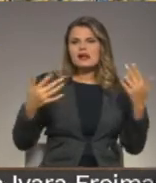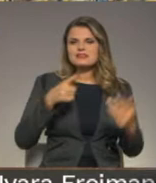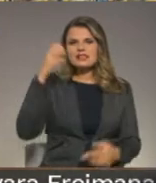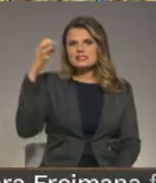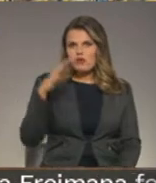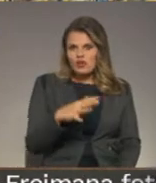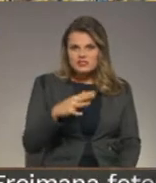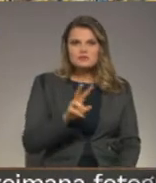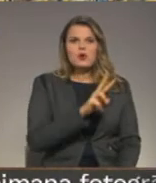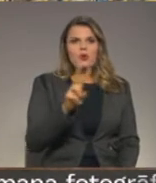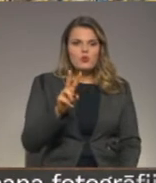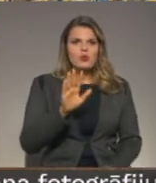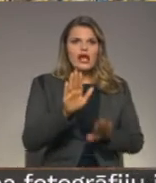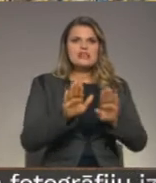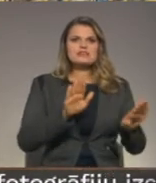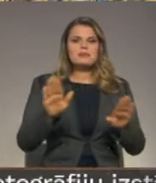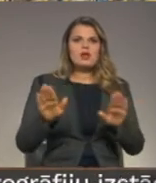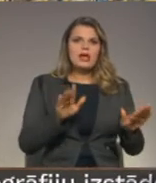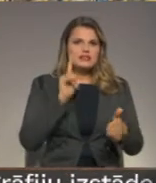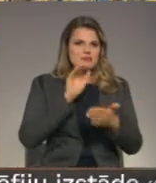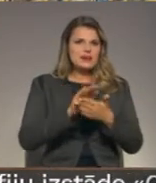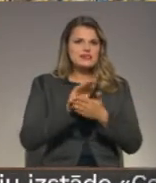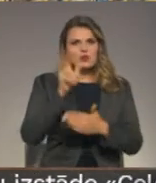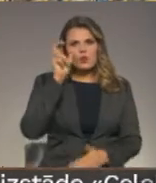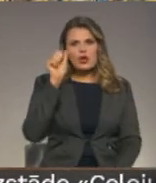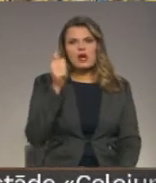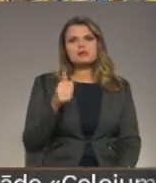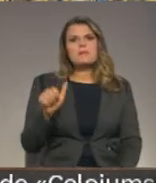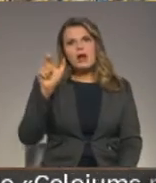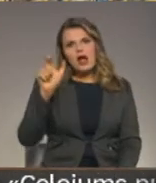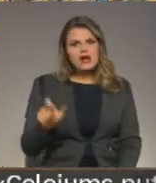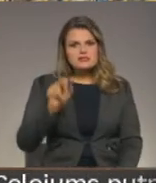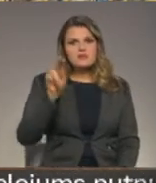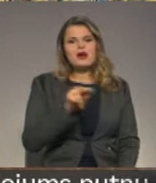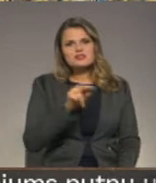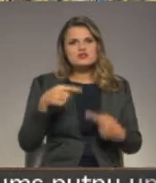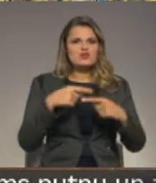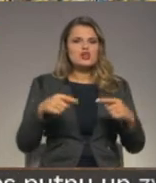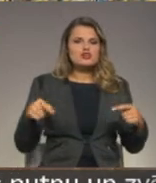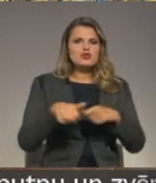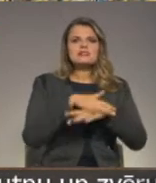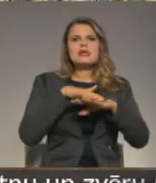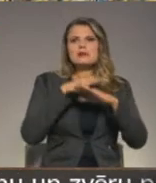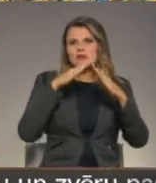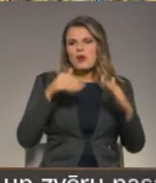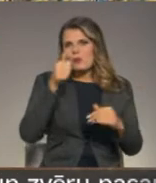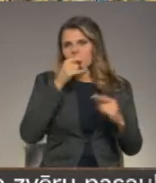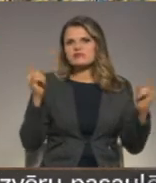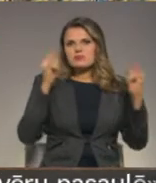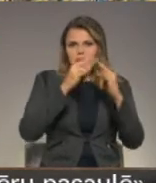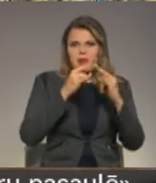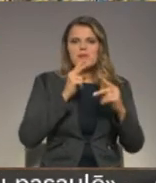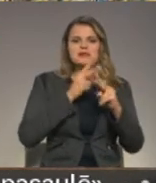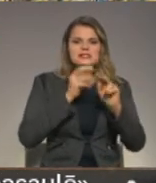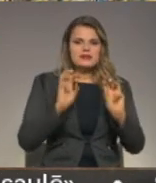pazīstamākā Ungārijas vitrāžu mākslinieka Mikšas rota, sakralu ēku, sabiedrisko celtņu un privātnam vitrāžas un mozīku